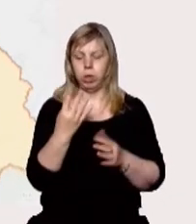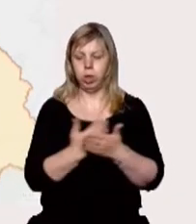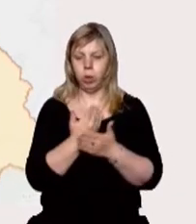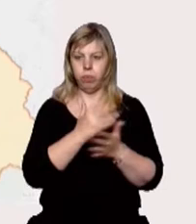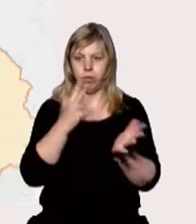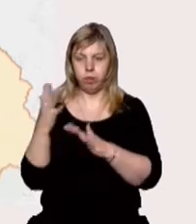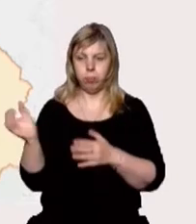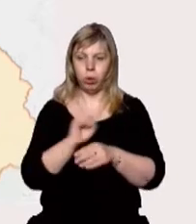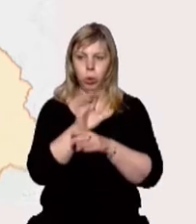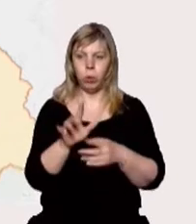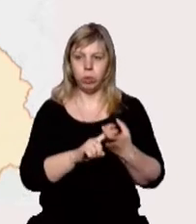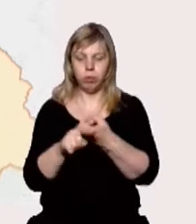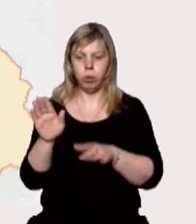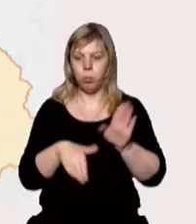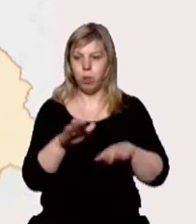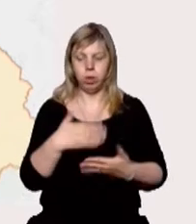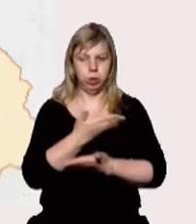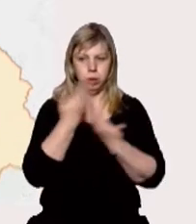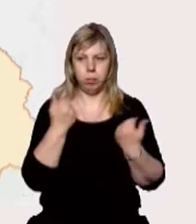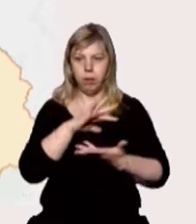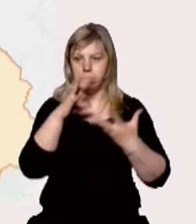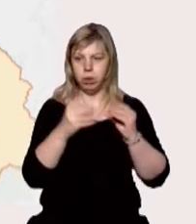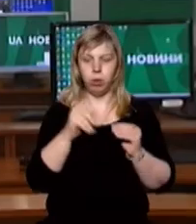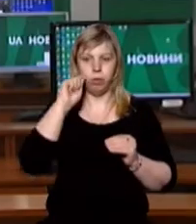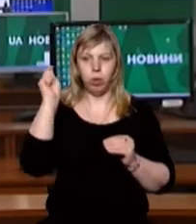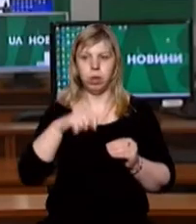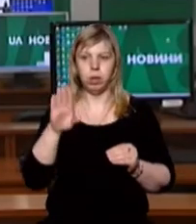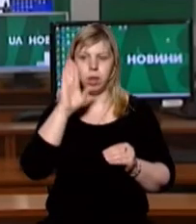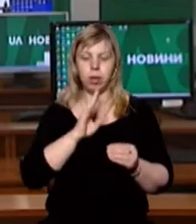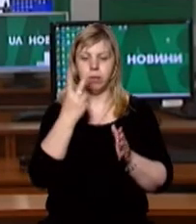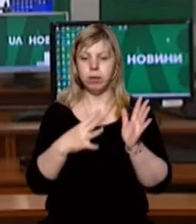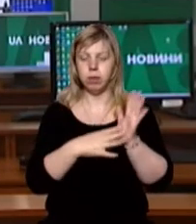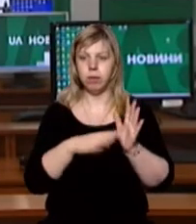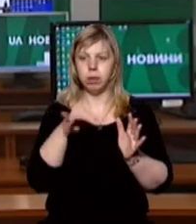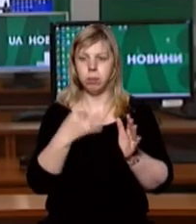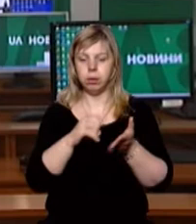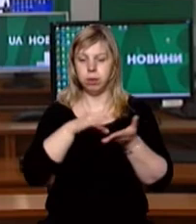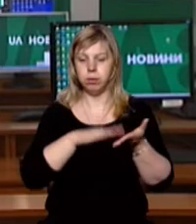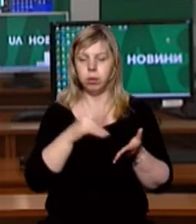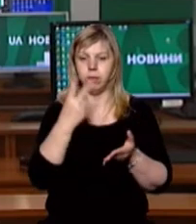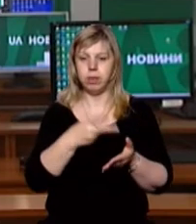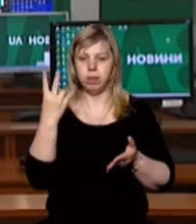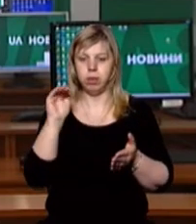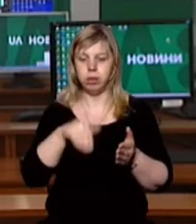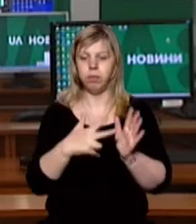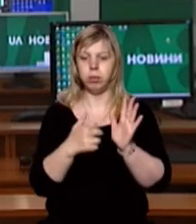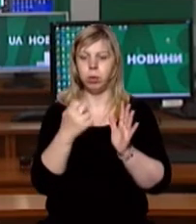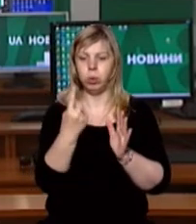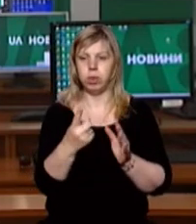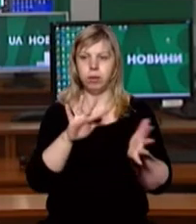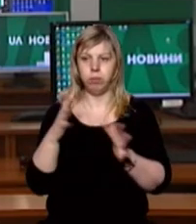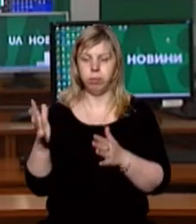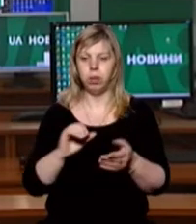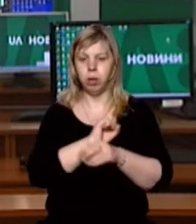нові випадки коронавірусу, в Мукачеві – жодного. Загалом в Україні станом на ранок 29 травня зафіксовано 22 811